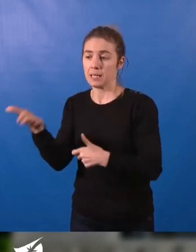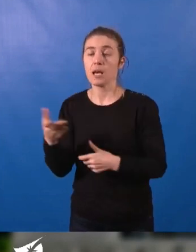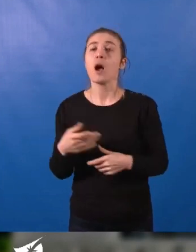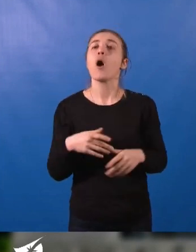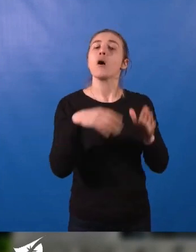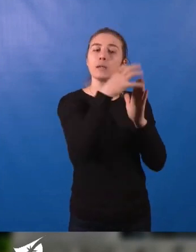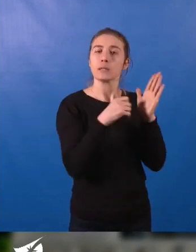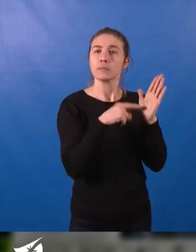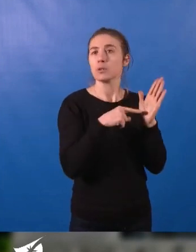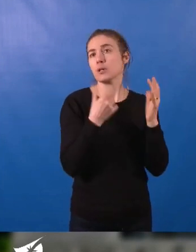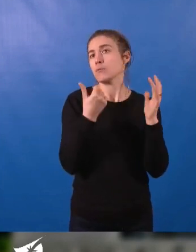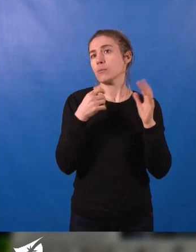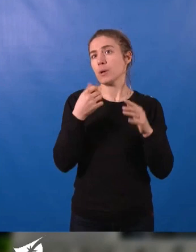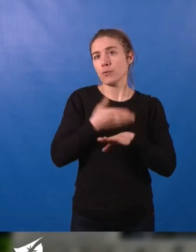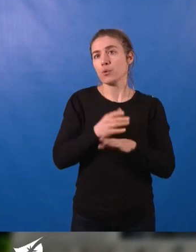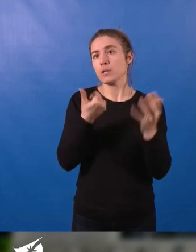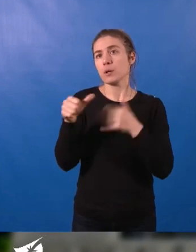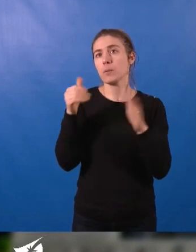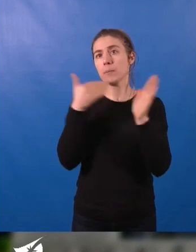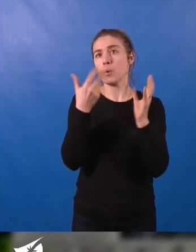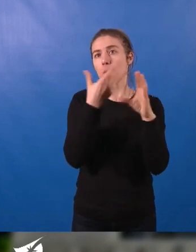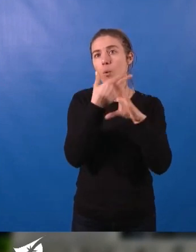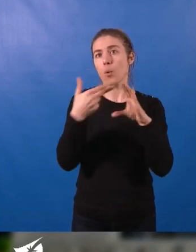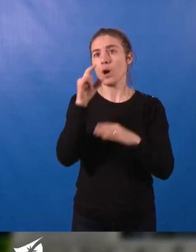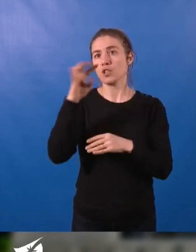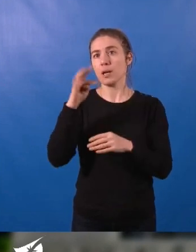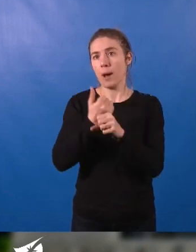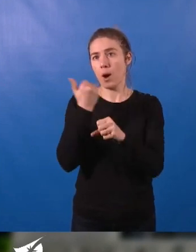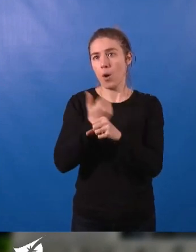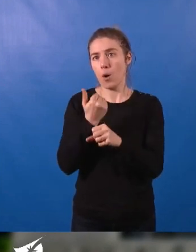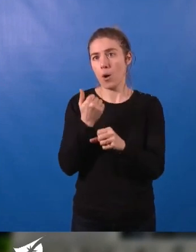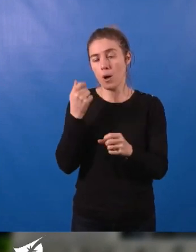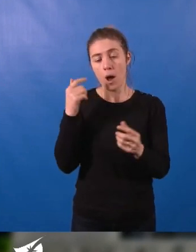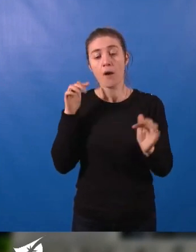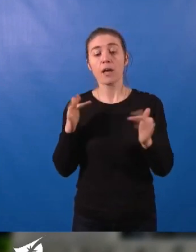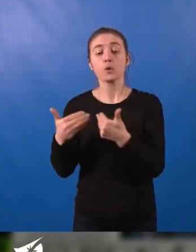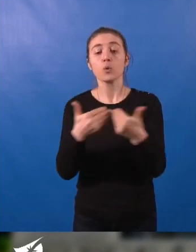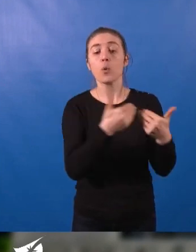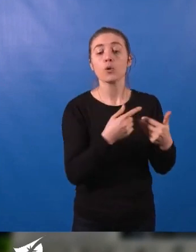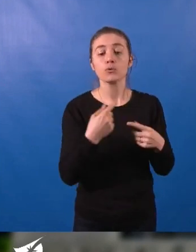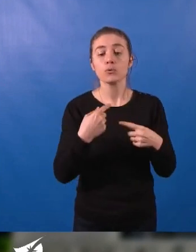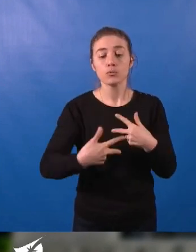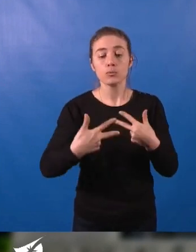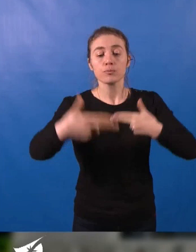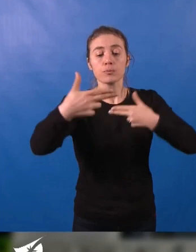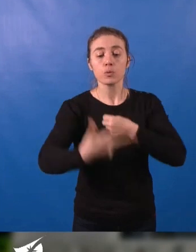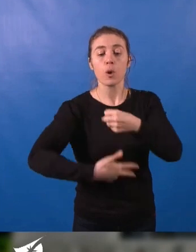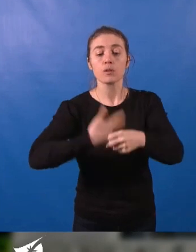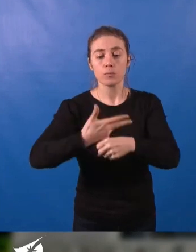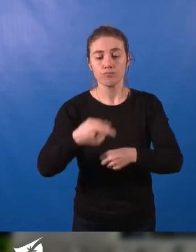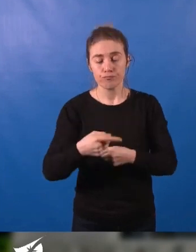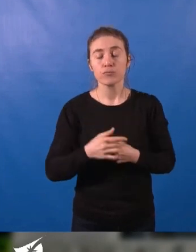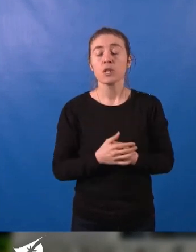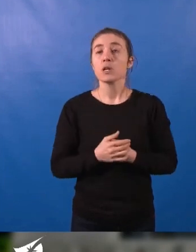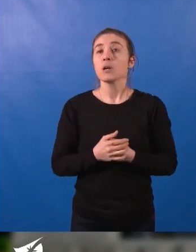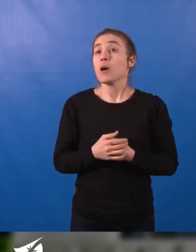collègues, est estimé à 600 000 euros hors taxes par an pour une durée de traitement des demandes qui est estimée à 3 ans. Il vous est donc demandé